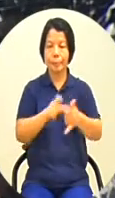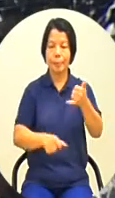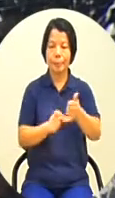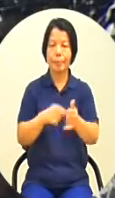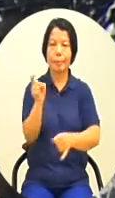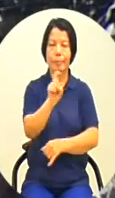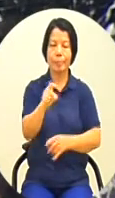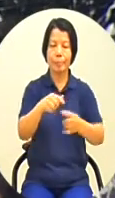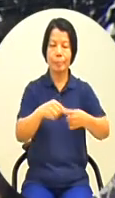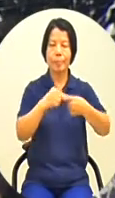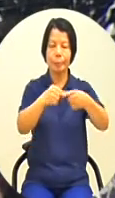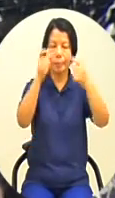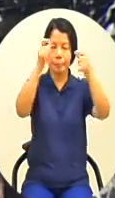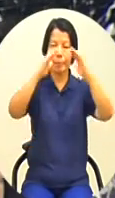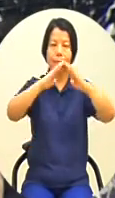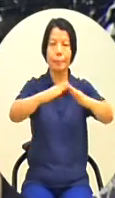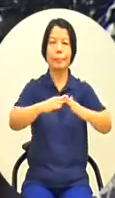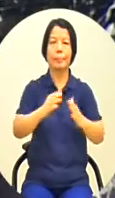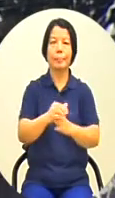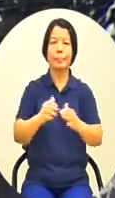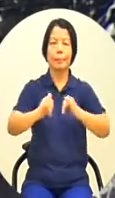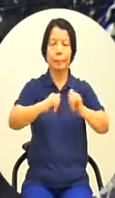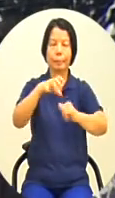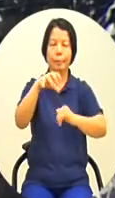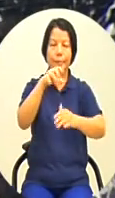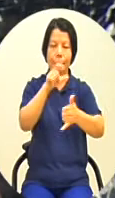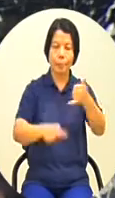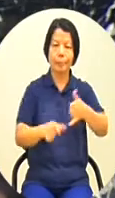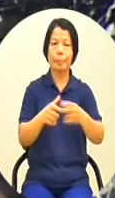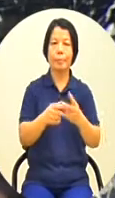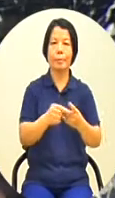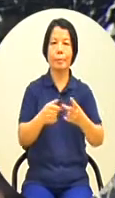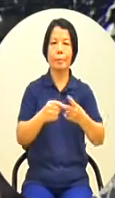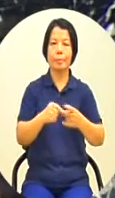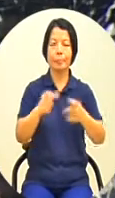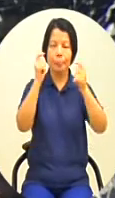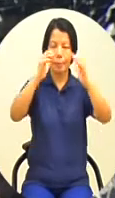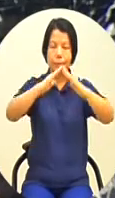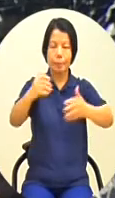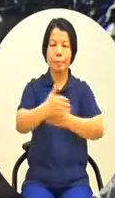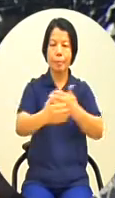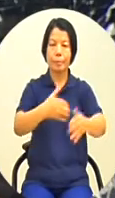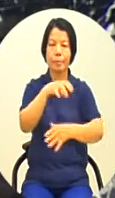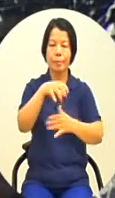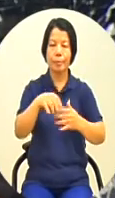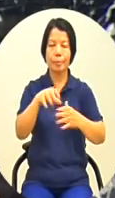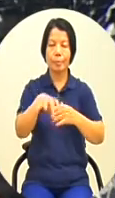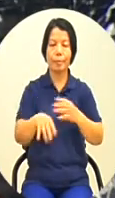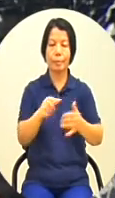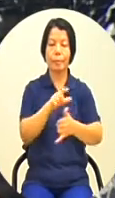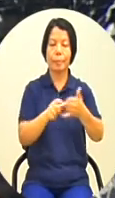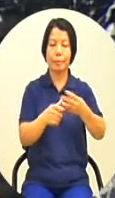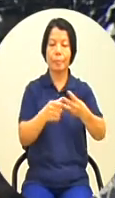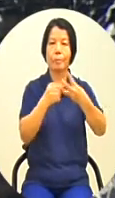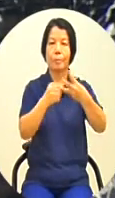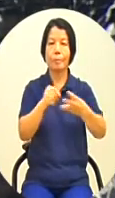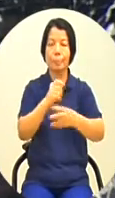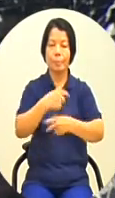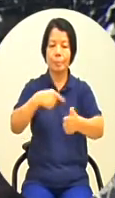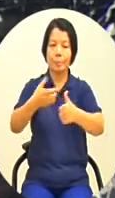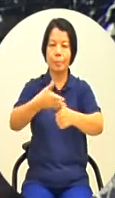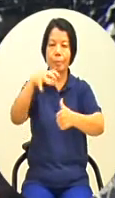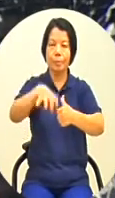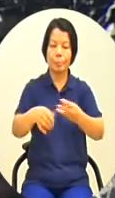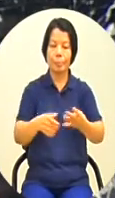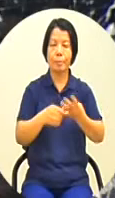第1案是高雄市政府社會局的案子第2案是高雄市政府交通局第3案是高雄市政府教育局第